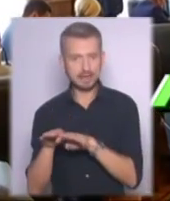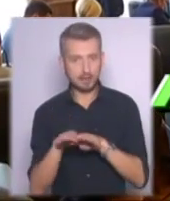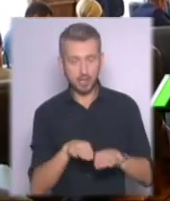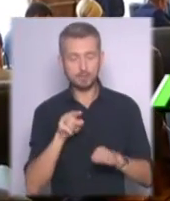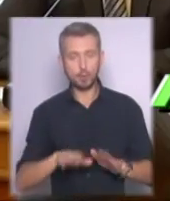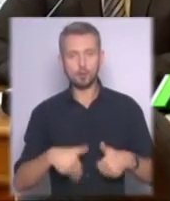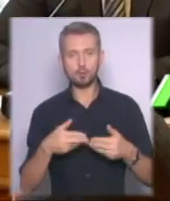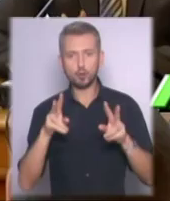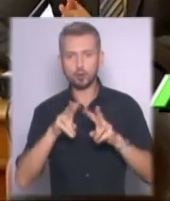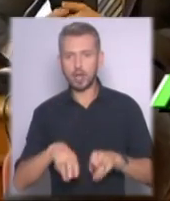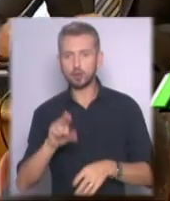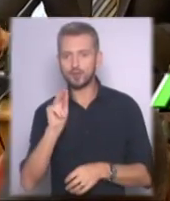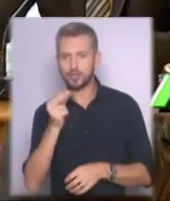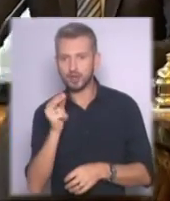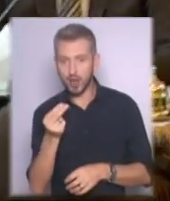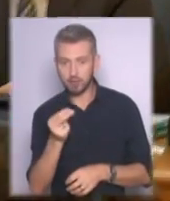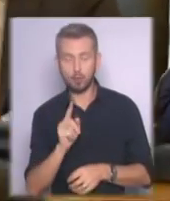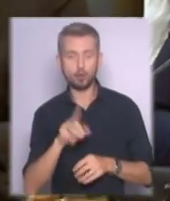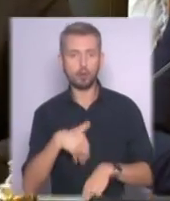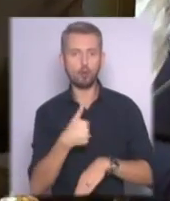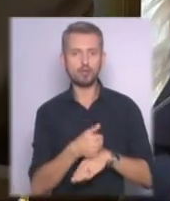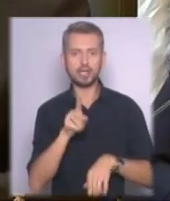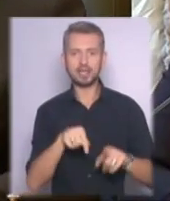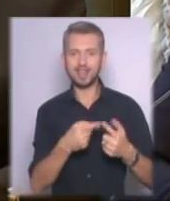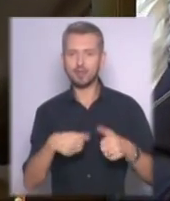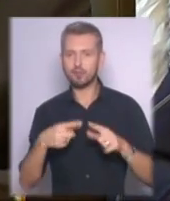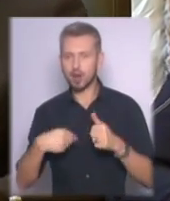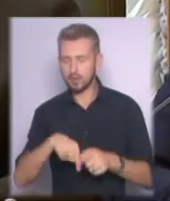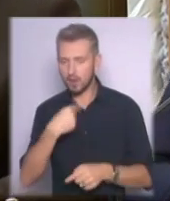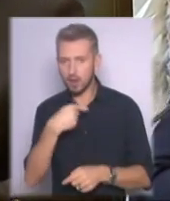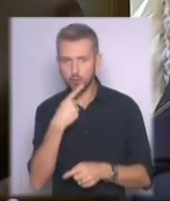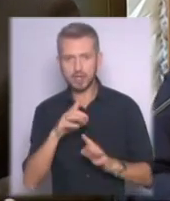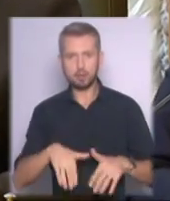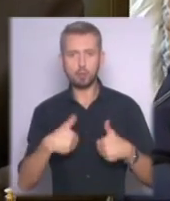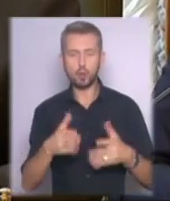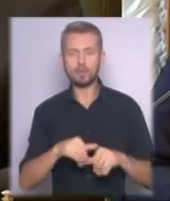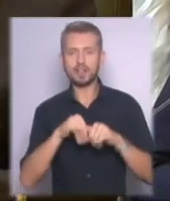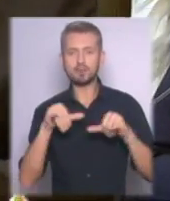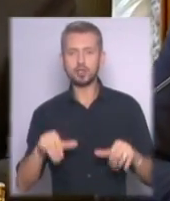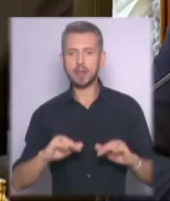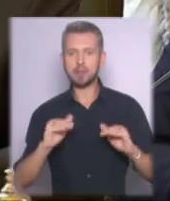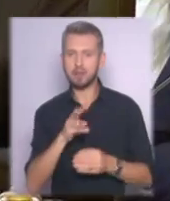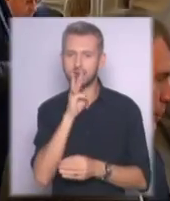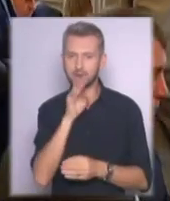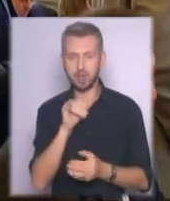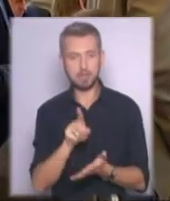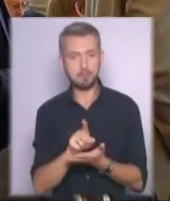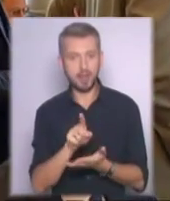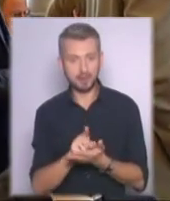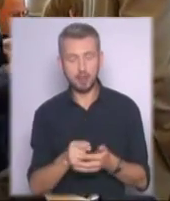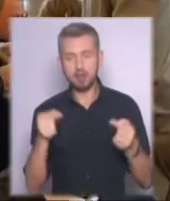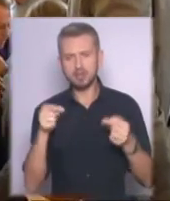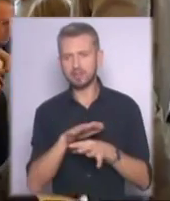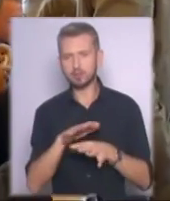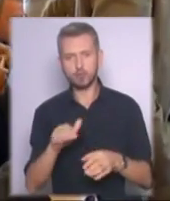пропонують розглянути у четвер. Однак очільники деяких фракцій переконують, що запропоноване збільшення мінімальних зарплат і пенсій не відповідає